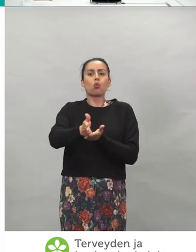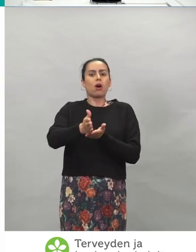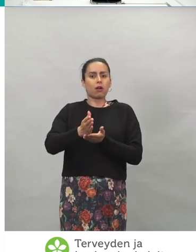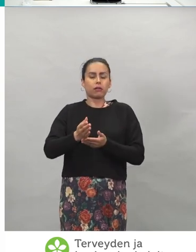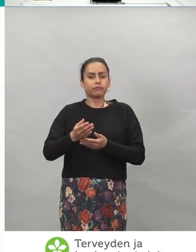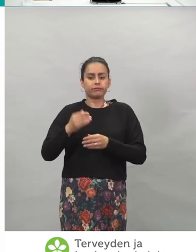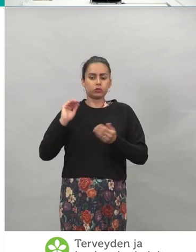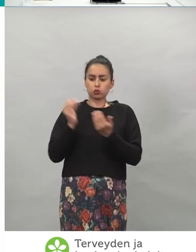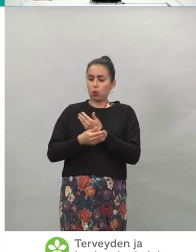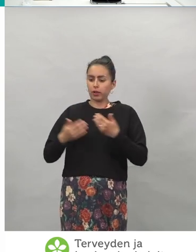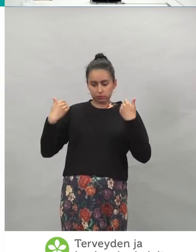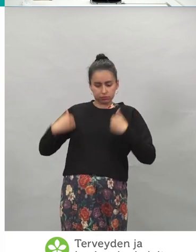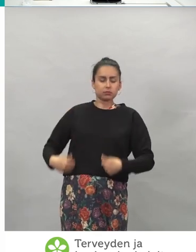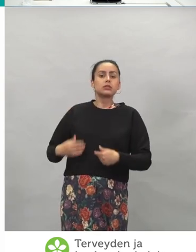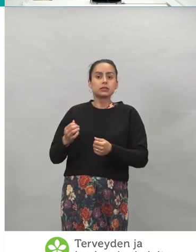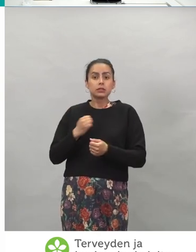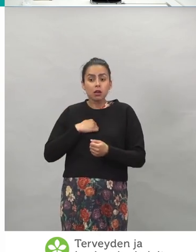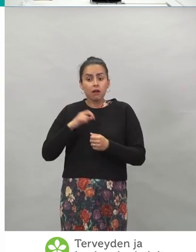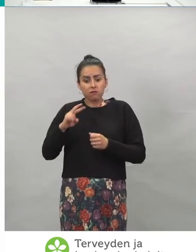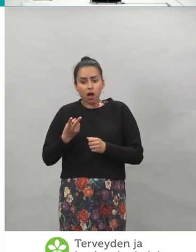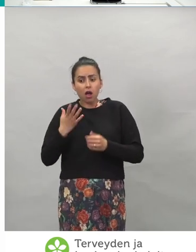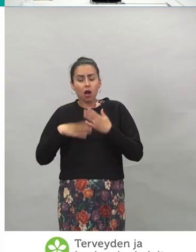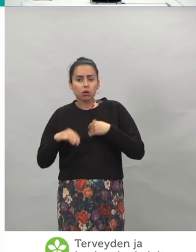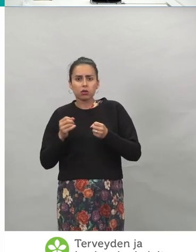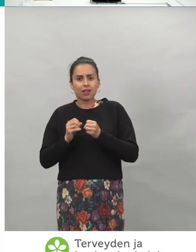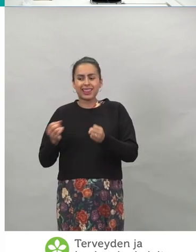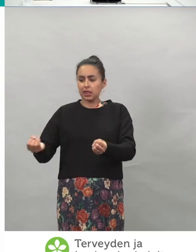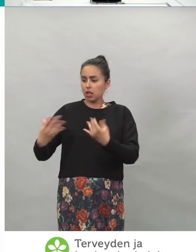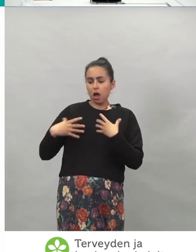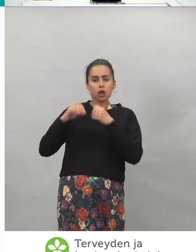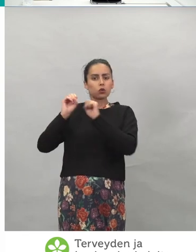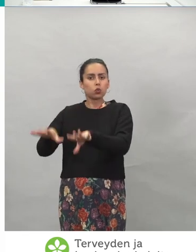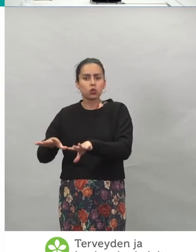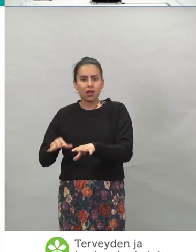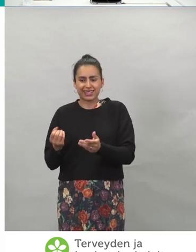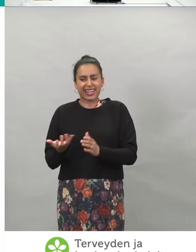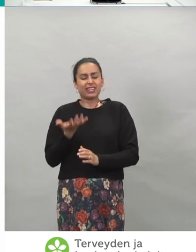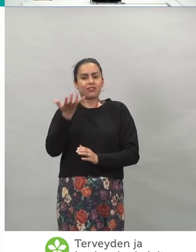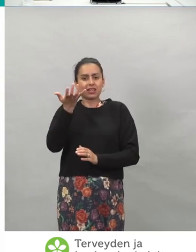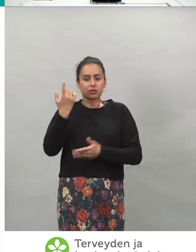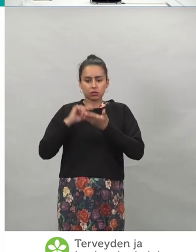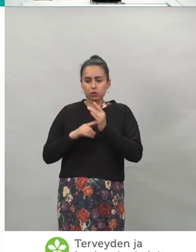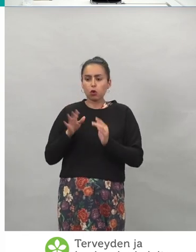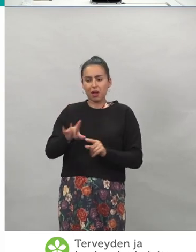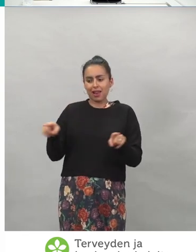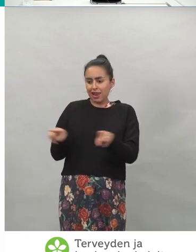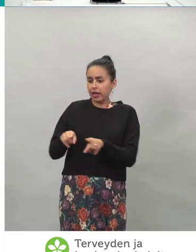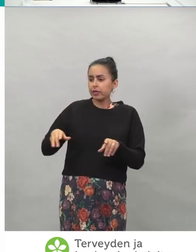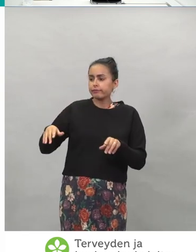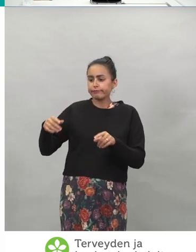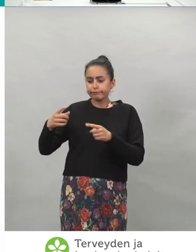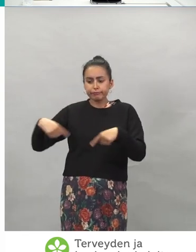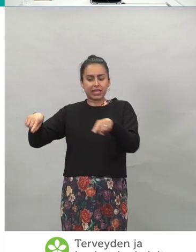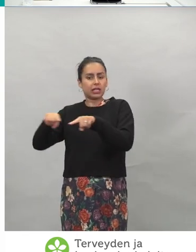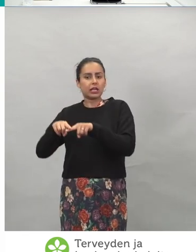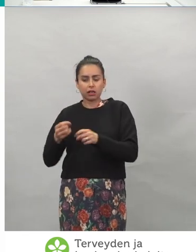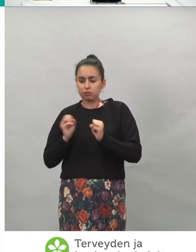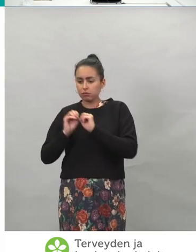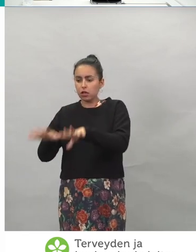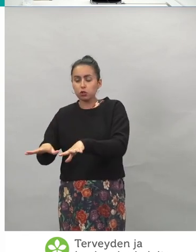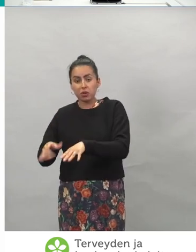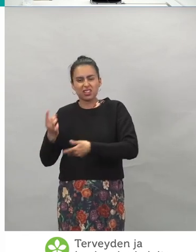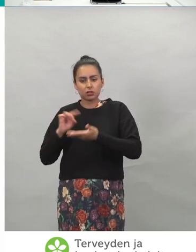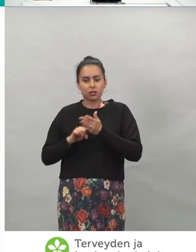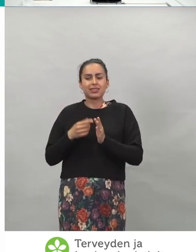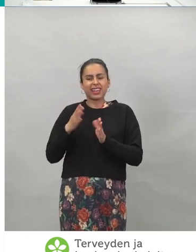vai halutaanko me estää tätä tartuntaa, sitä infektiota, sitä lähipiirin tartuttamista, josta käytetään